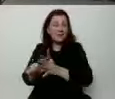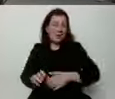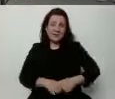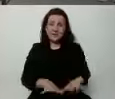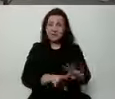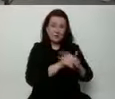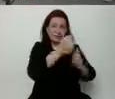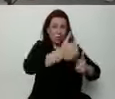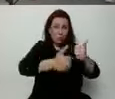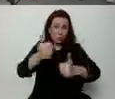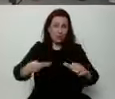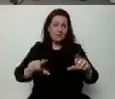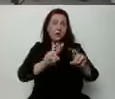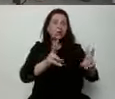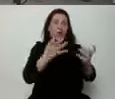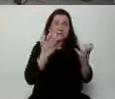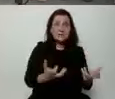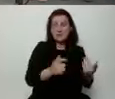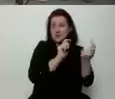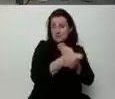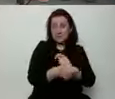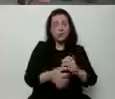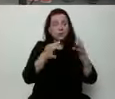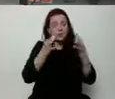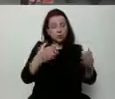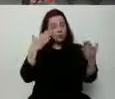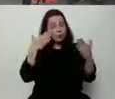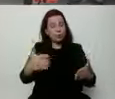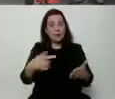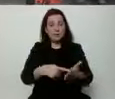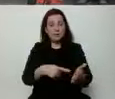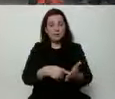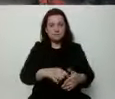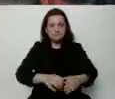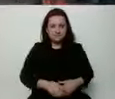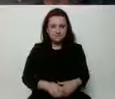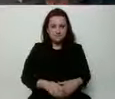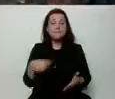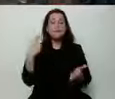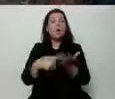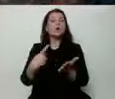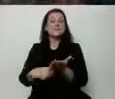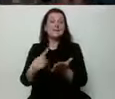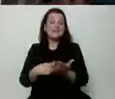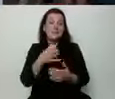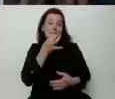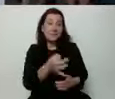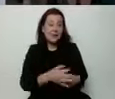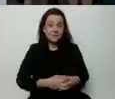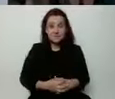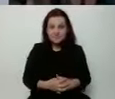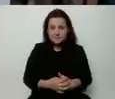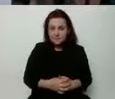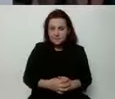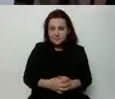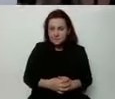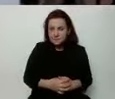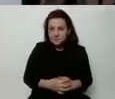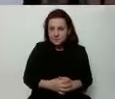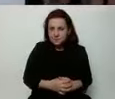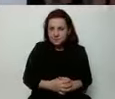kandydatów zmiany. I na tym właśnie się dzisiaj skupiamy. Bardzo dziękuję. Ostatnie pytanie. Petro News. Pan Michał